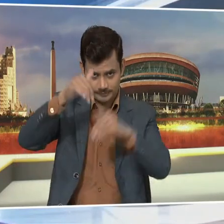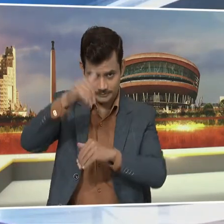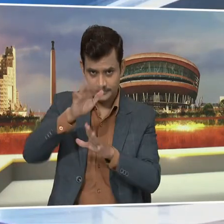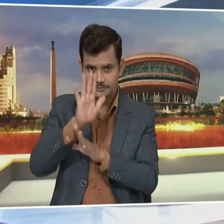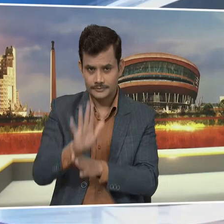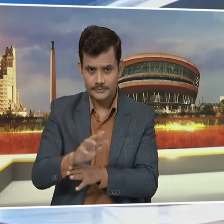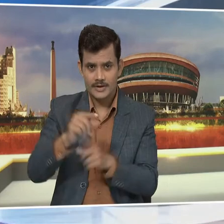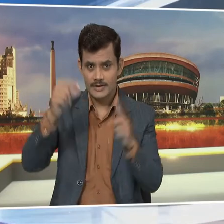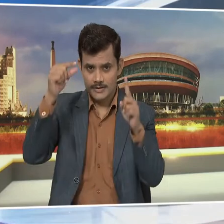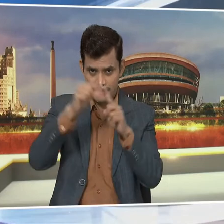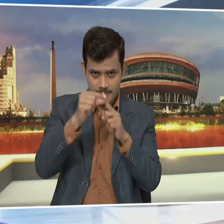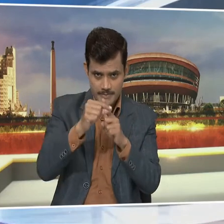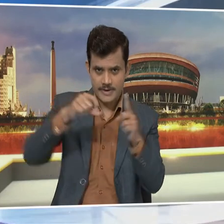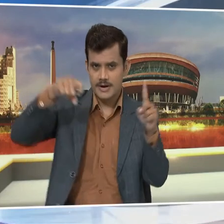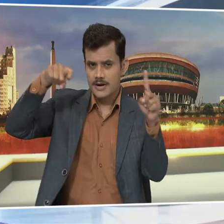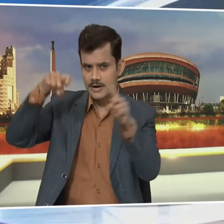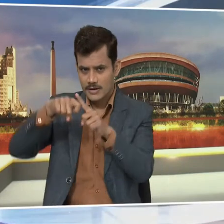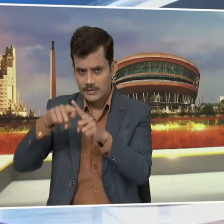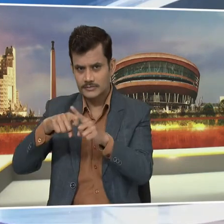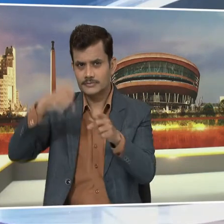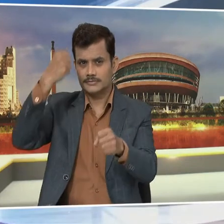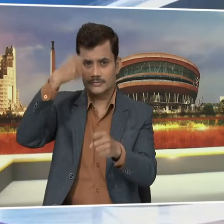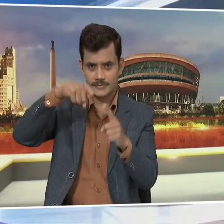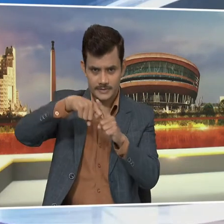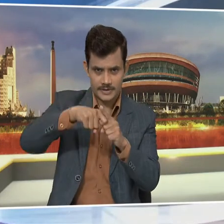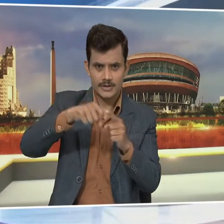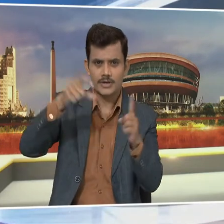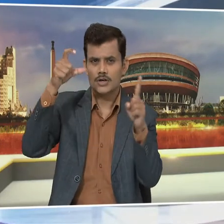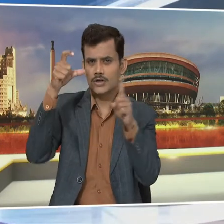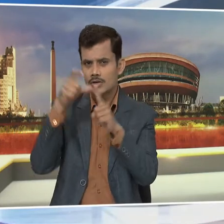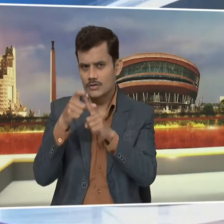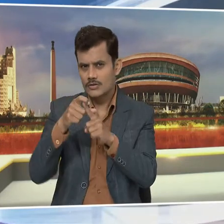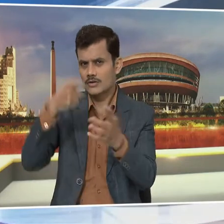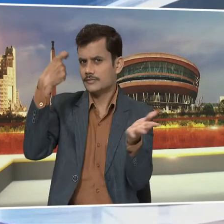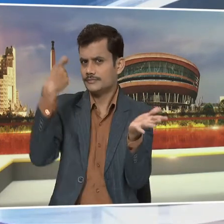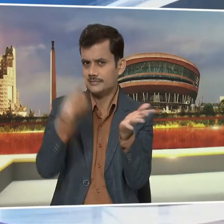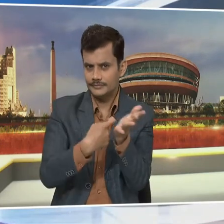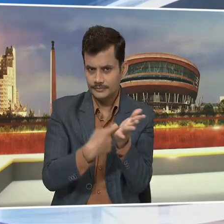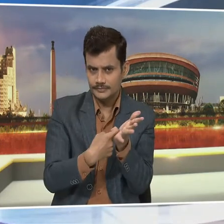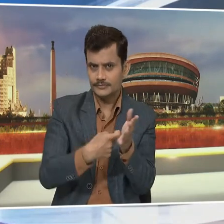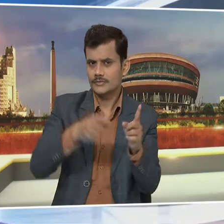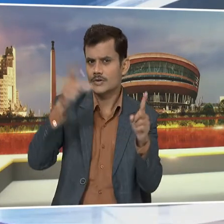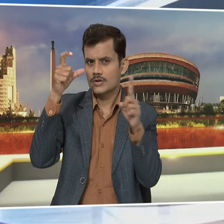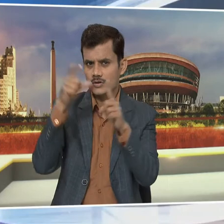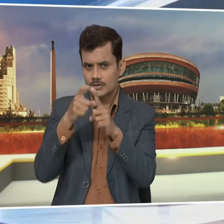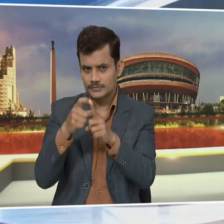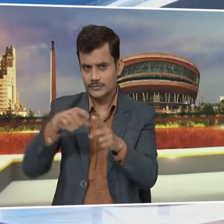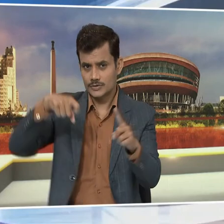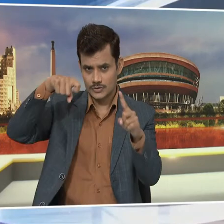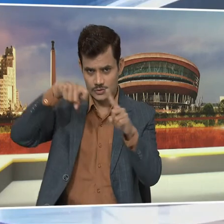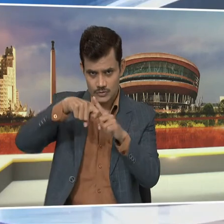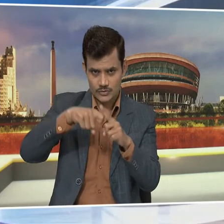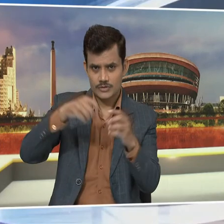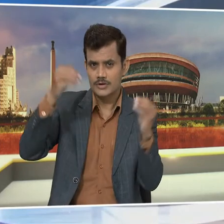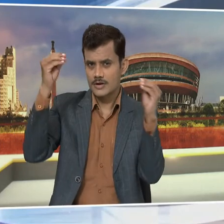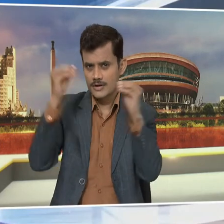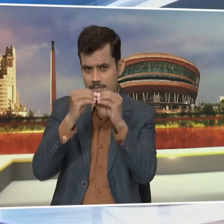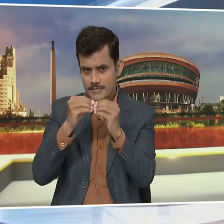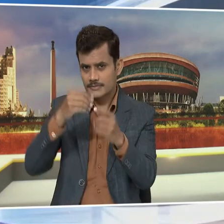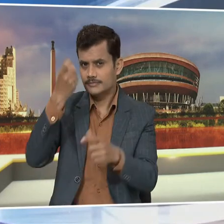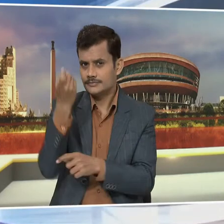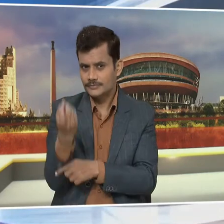होंगे पंडरिया, कवर्धा, खेरागड, डूंगरगड, राजनांद गाउं, डोमर गाउं, खुजी, बस्तर,